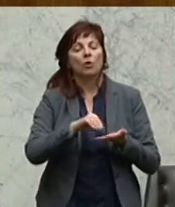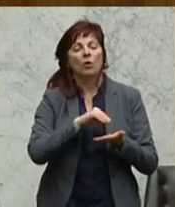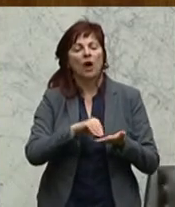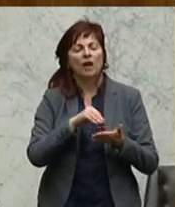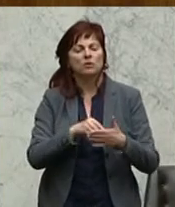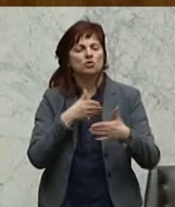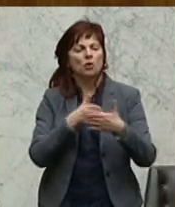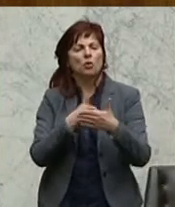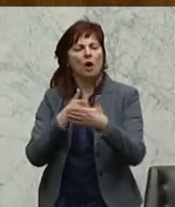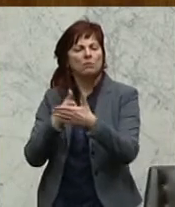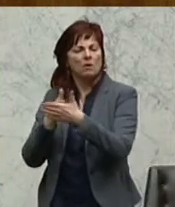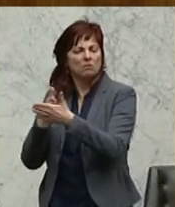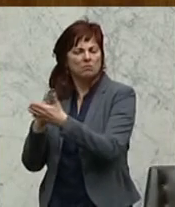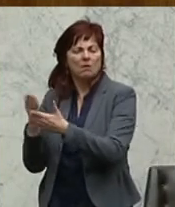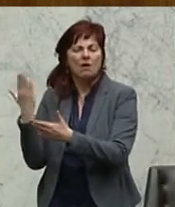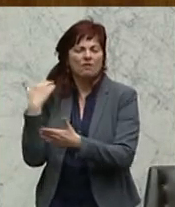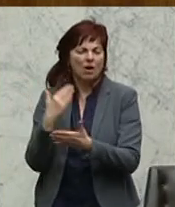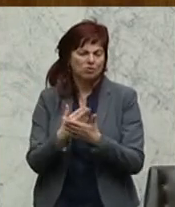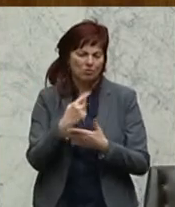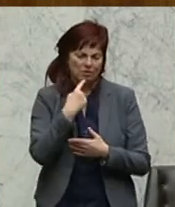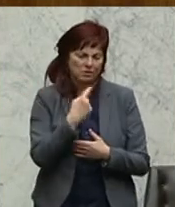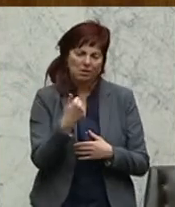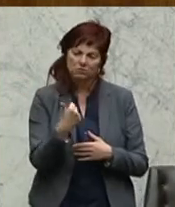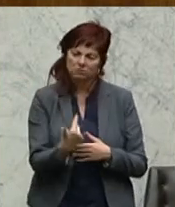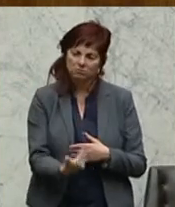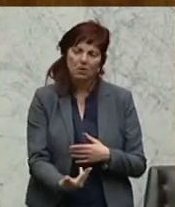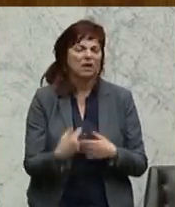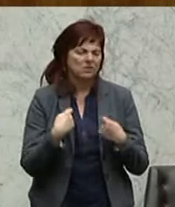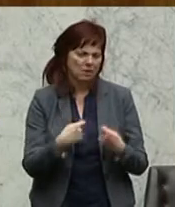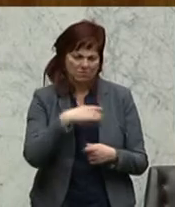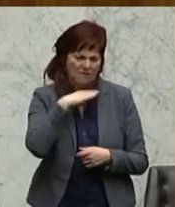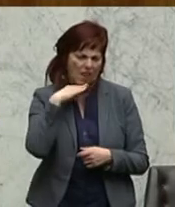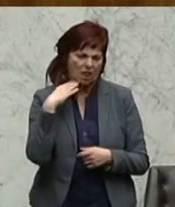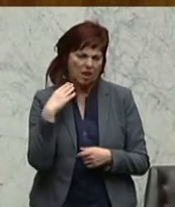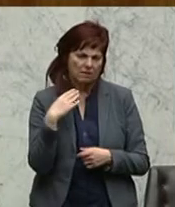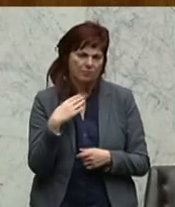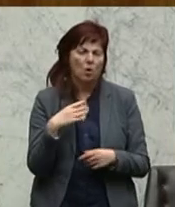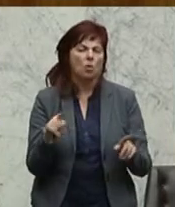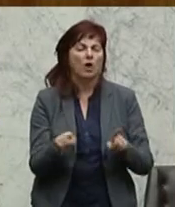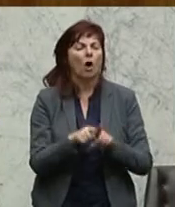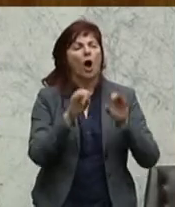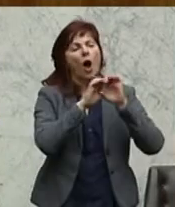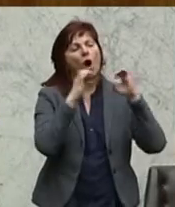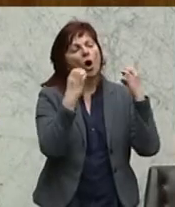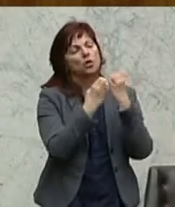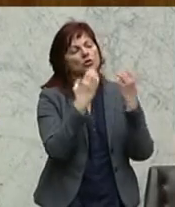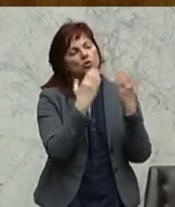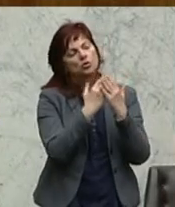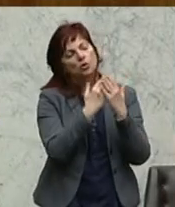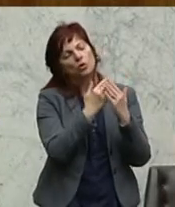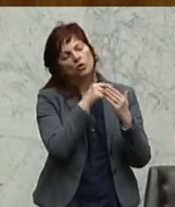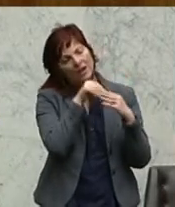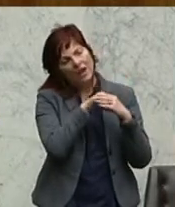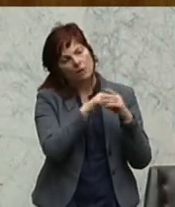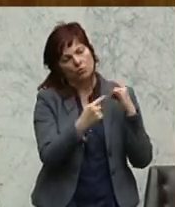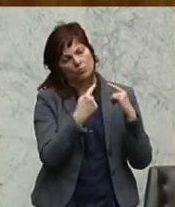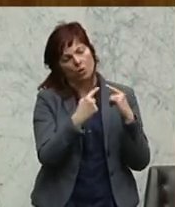aufgezählt habe, die gibt es wirklich zuhoch. Und wir haben schon im Ausschuss jetzt auch meinem Vorredner ein Beispiel gebracht. Ich